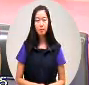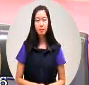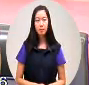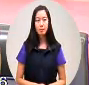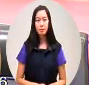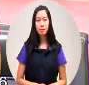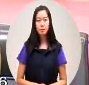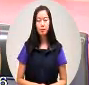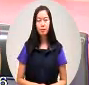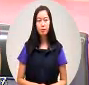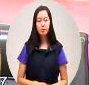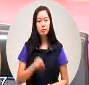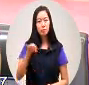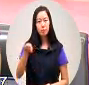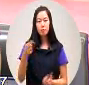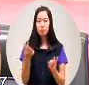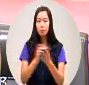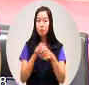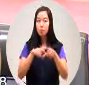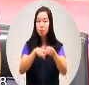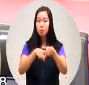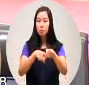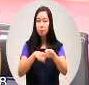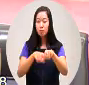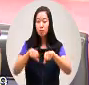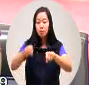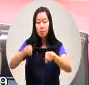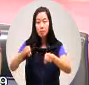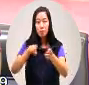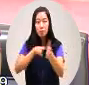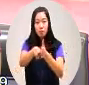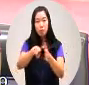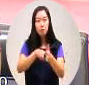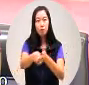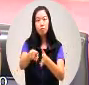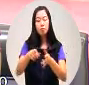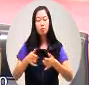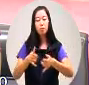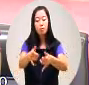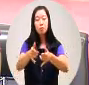因为你这边是机车专用到照你讲